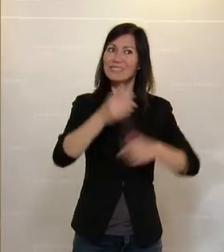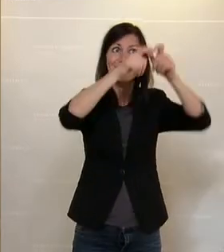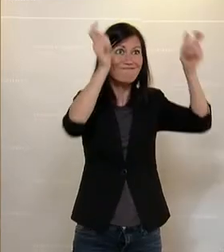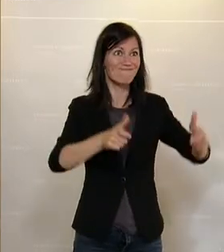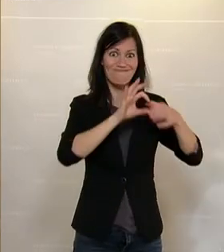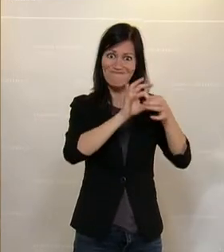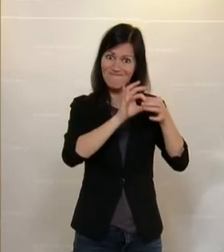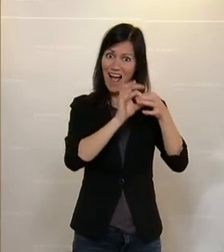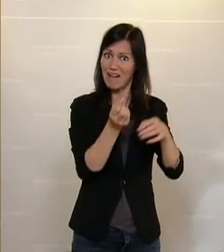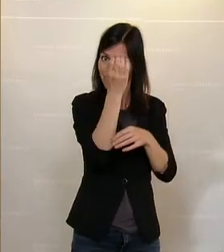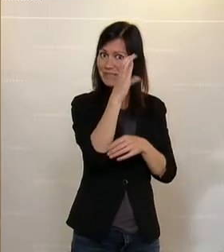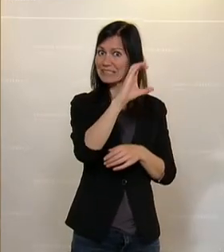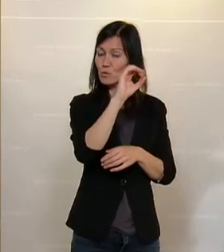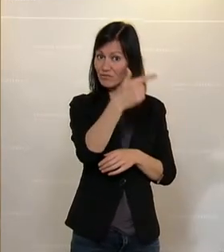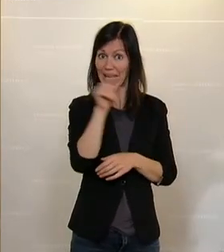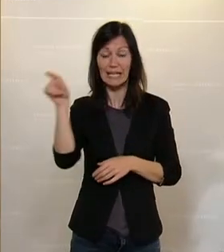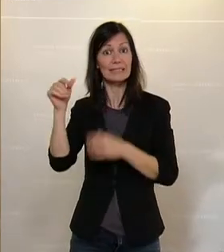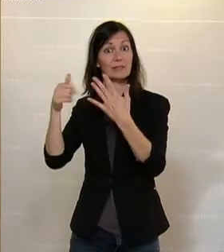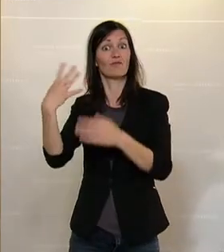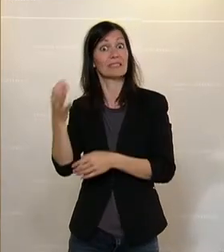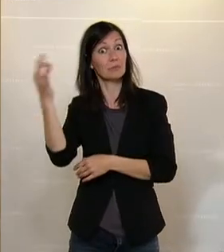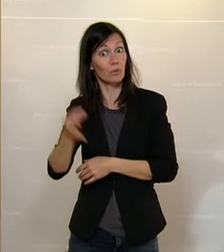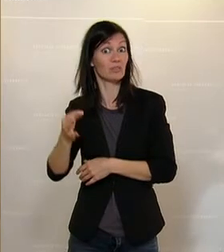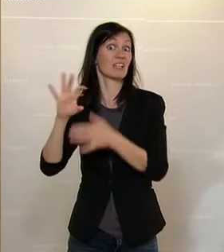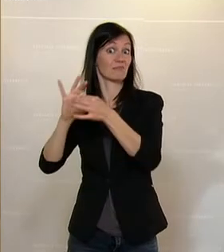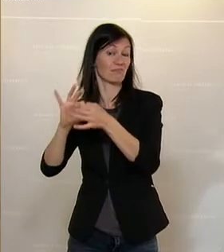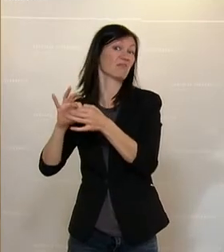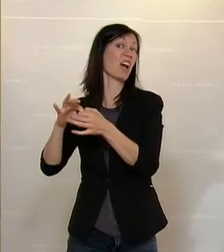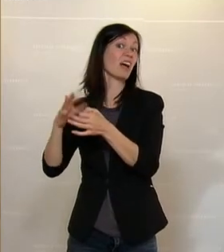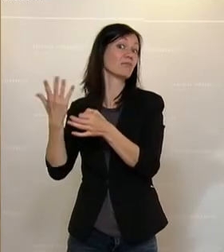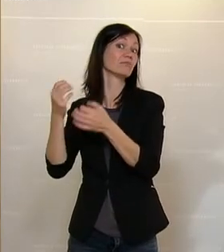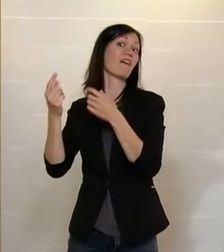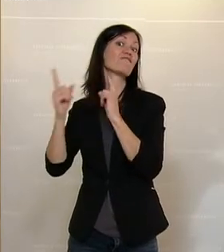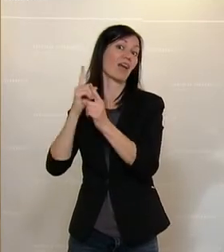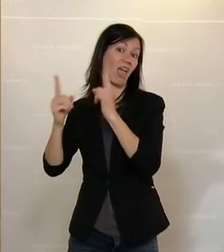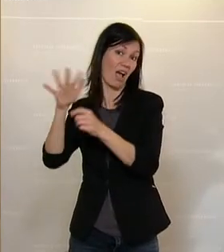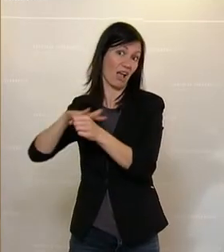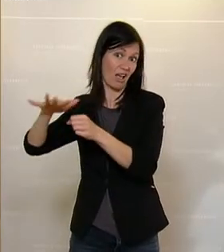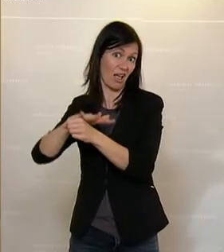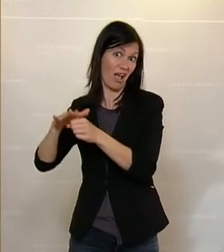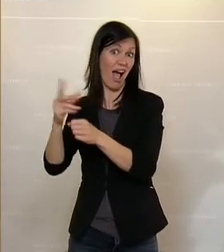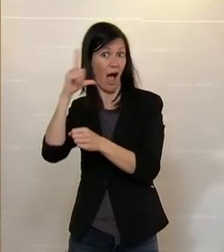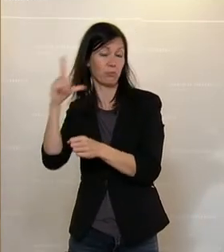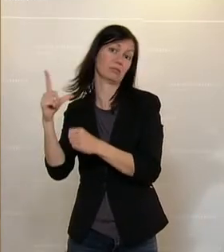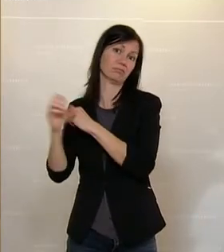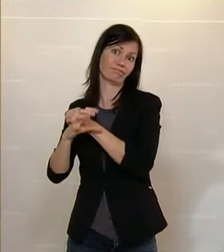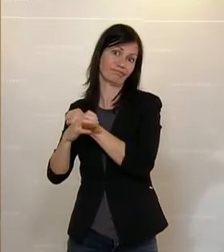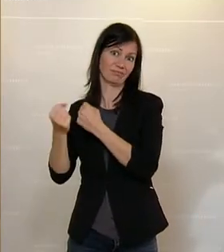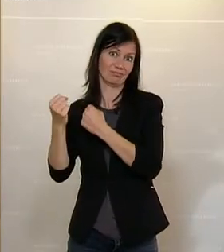ist es der Verkehrsbereich, der mit Sicherheit der emotionsstärkste Sektor ist. Auch bei den